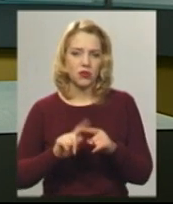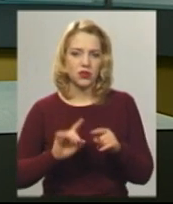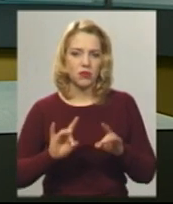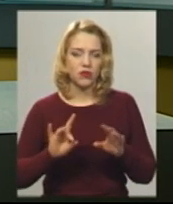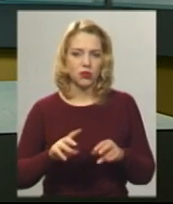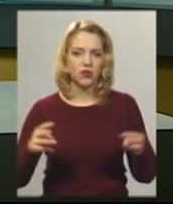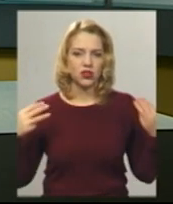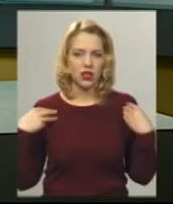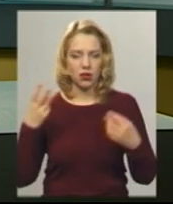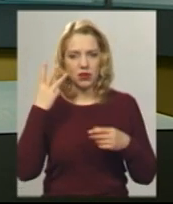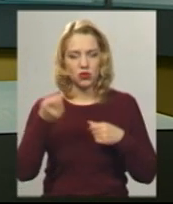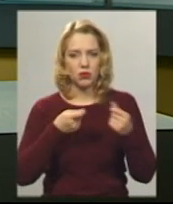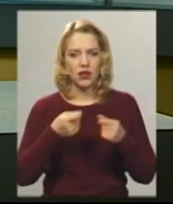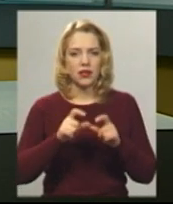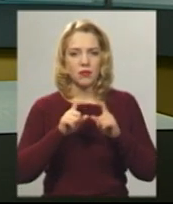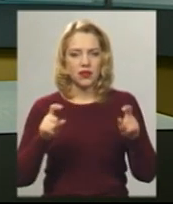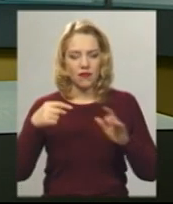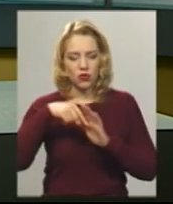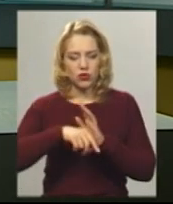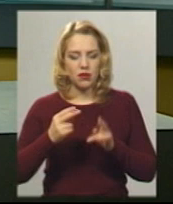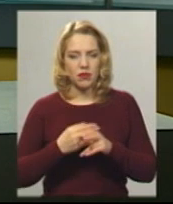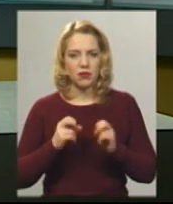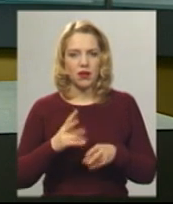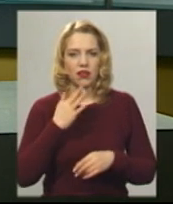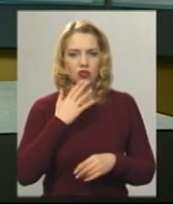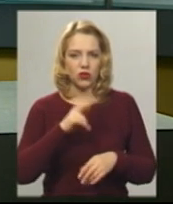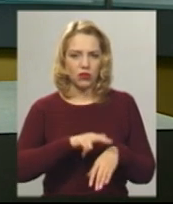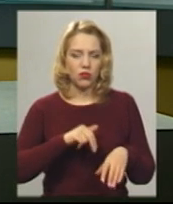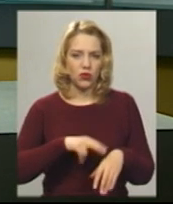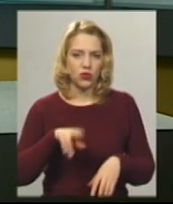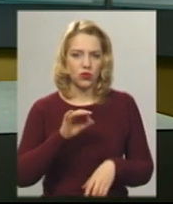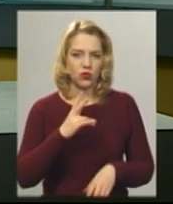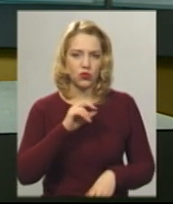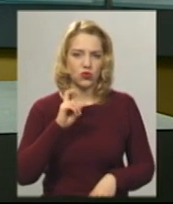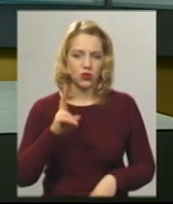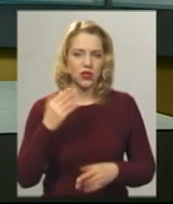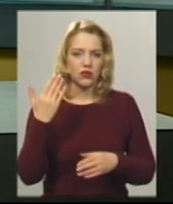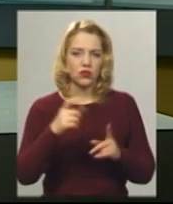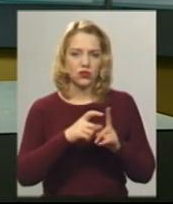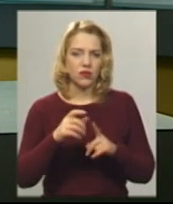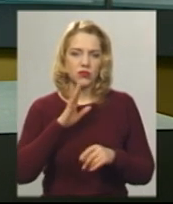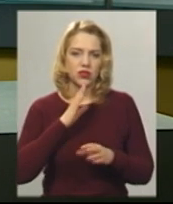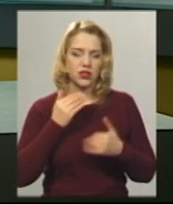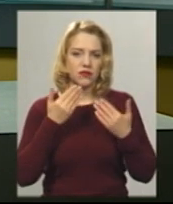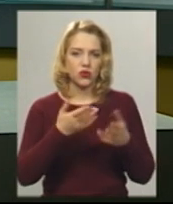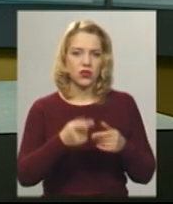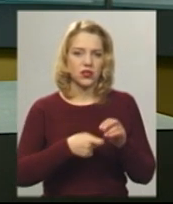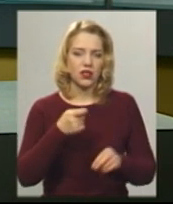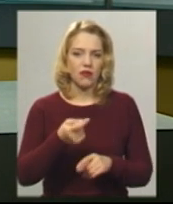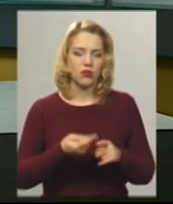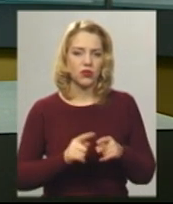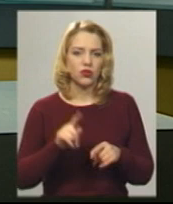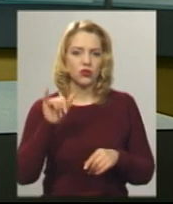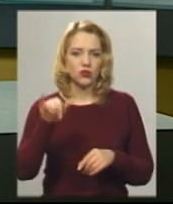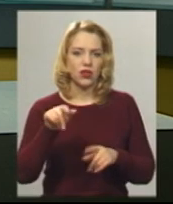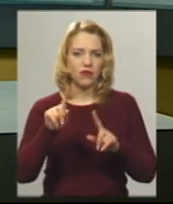управління Департаменту внутрішньої безпеки Нацполіції України Віктор Домчук. За його словами, жінка звернулася із заявою про те, що